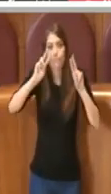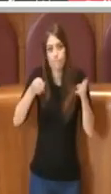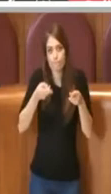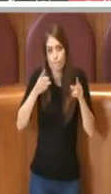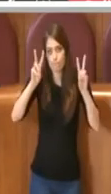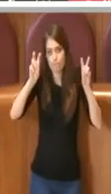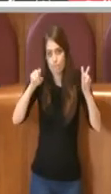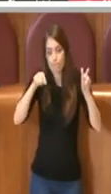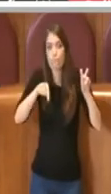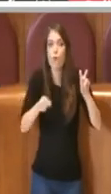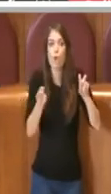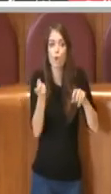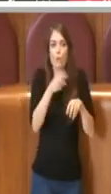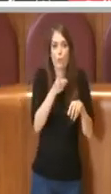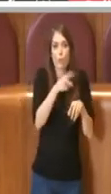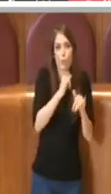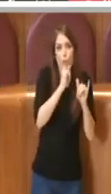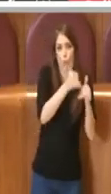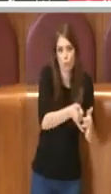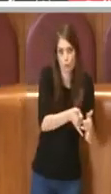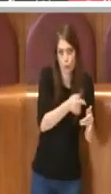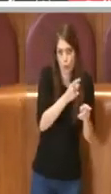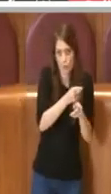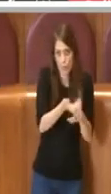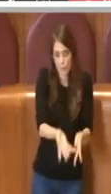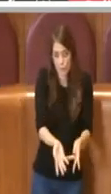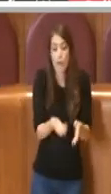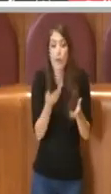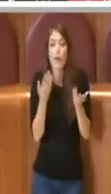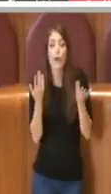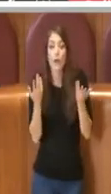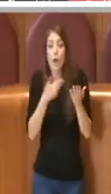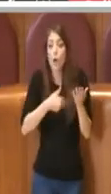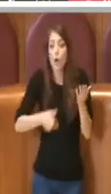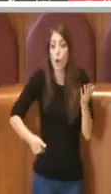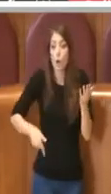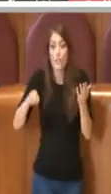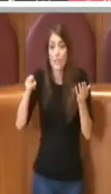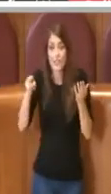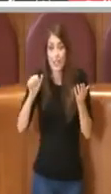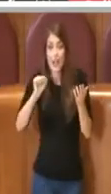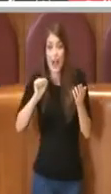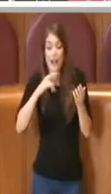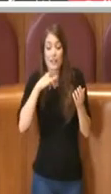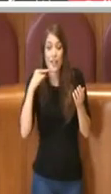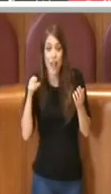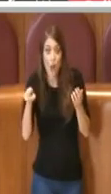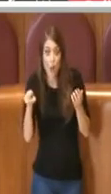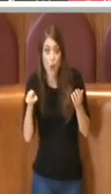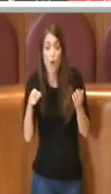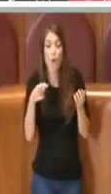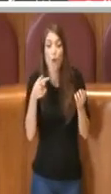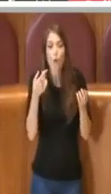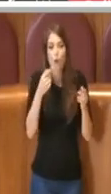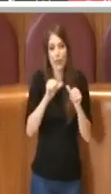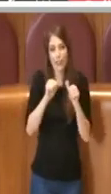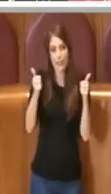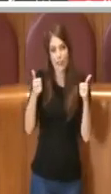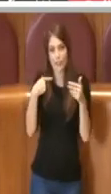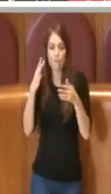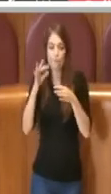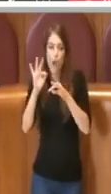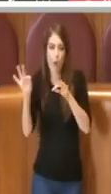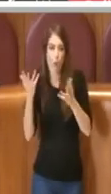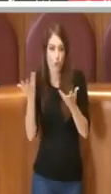domani e dopo domani e quindi quello che ha fatto la consigliera Agnello, a differenza di quello che non si è capito, è rendere